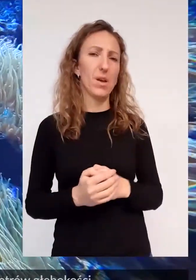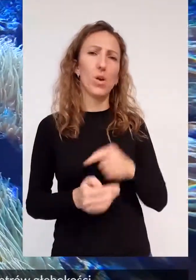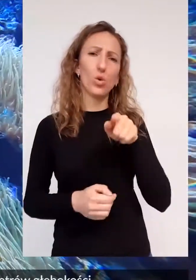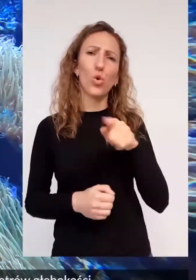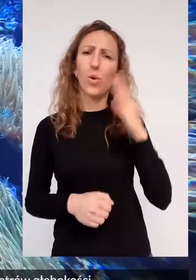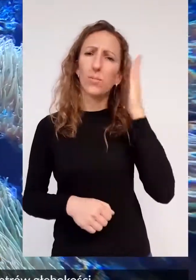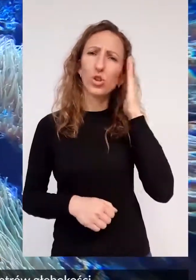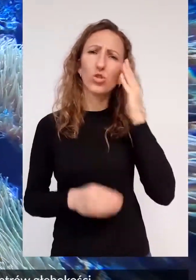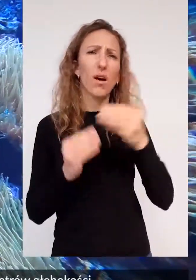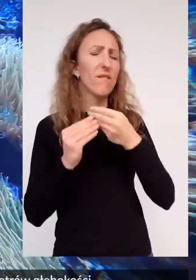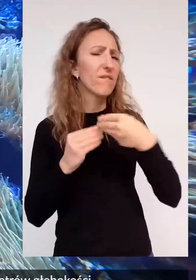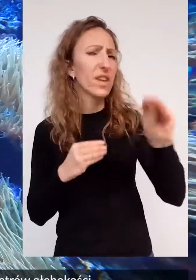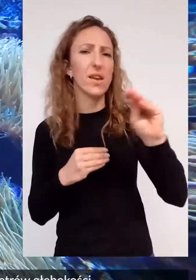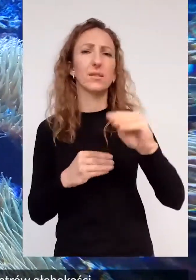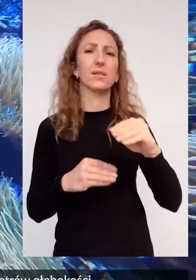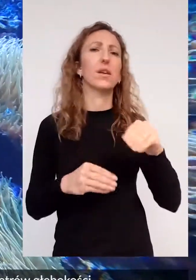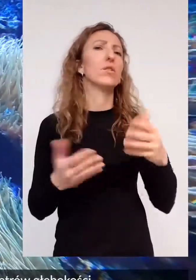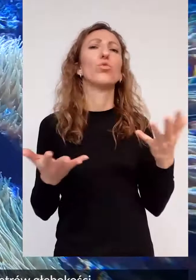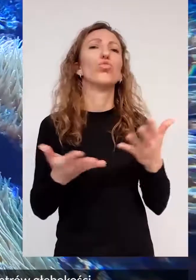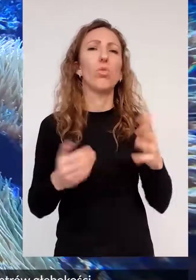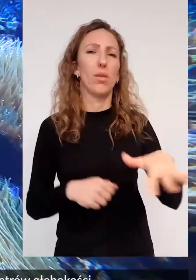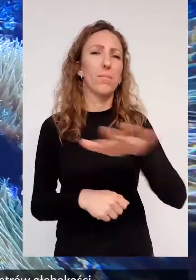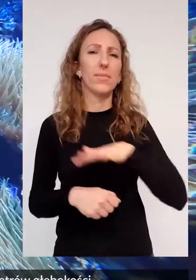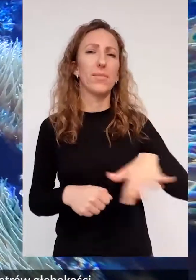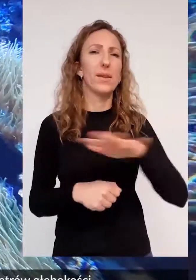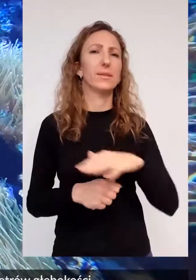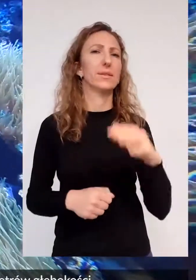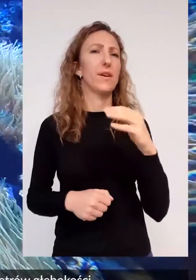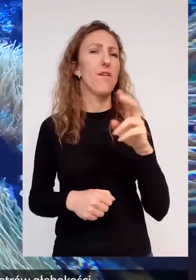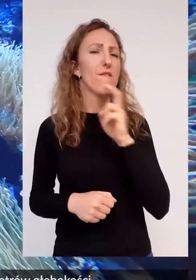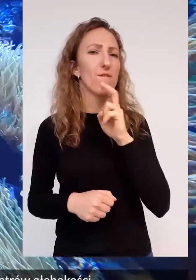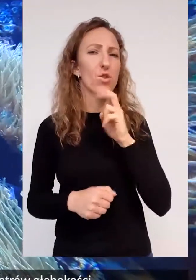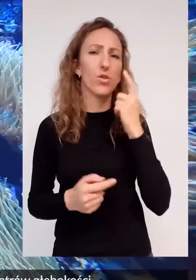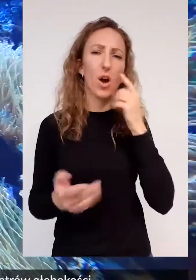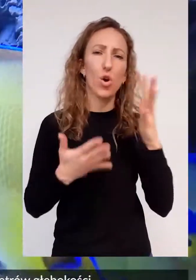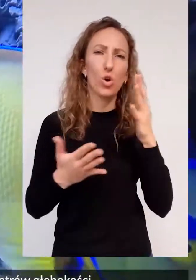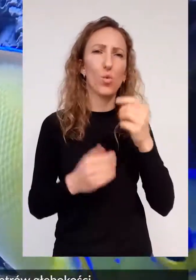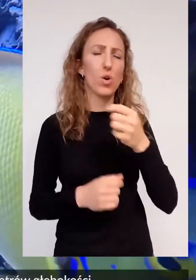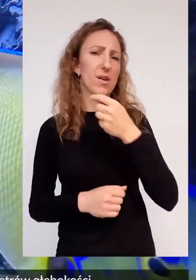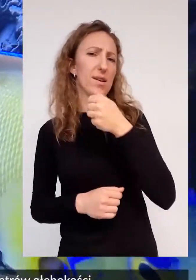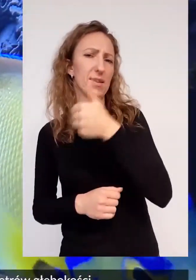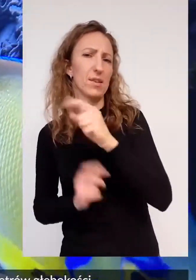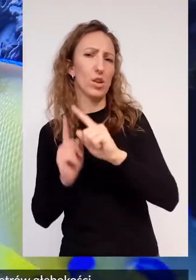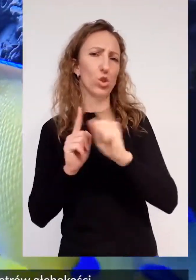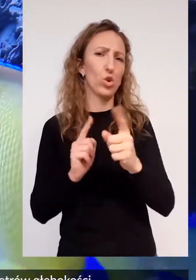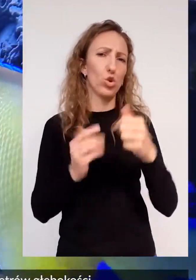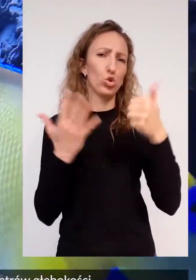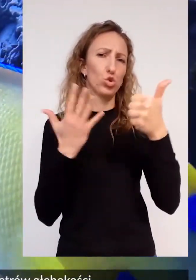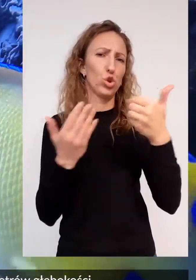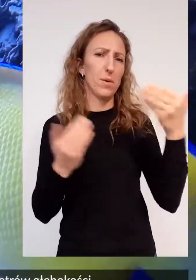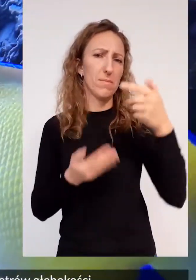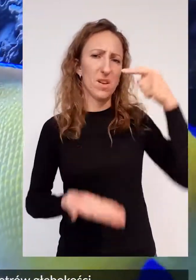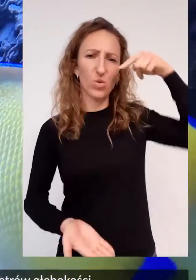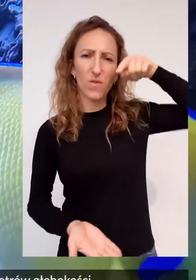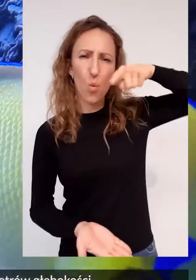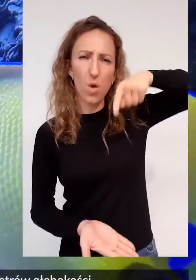Najczęściej zamieszkuje wody płytkie Od jednego do sześciu metrów głębokości